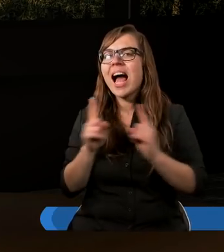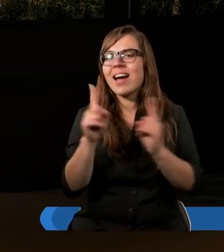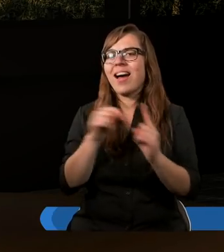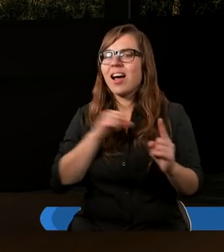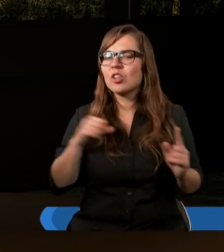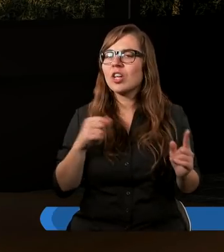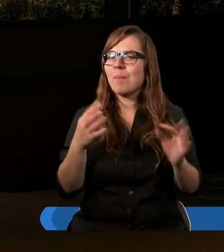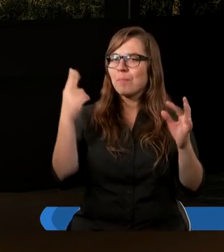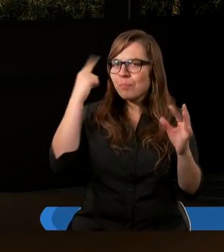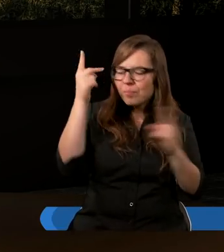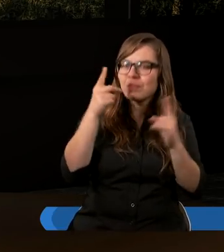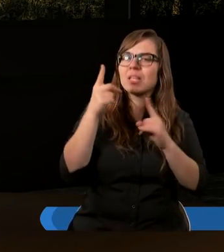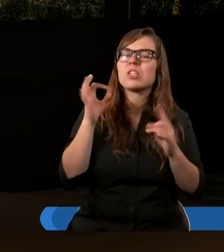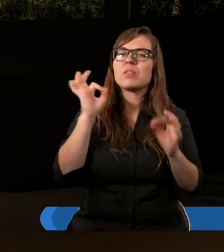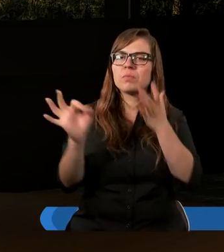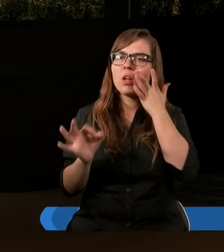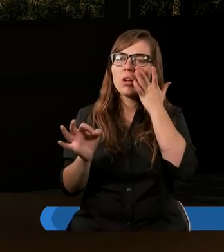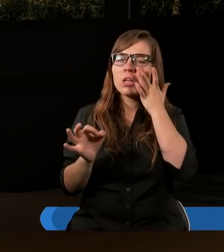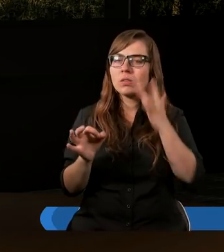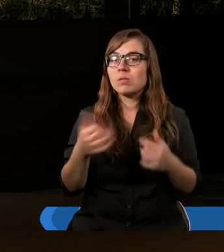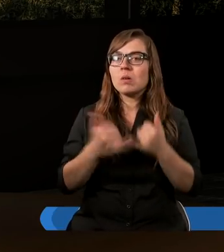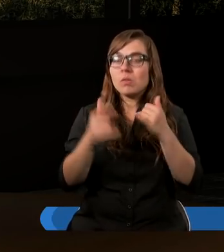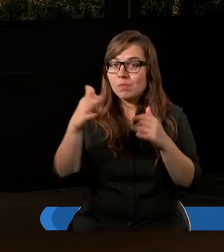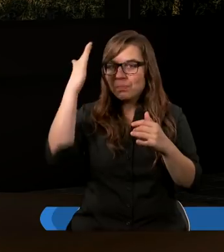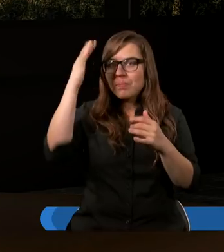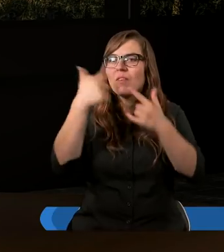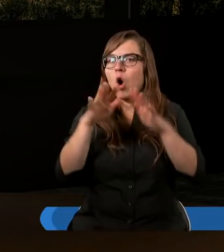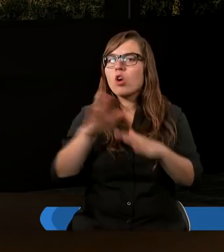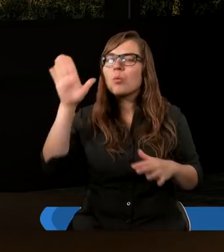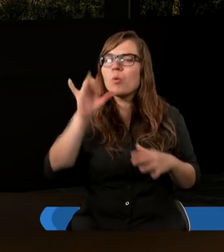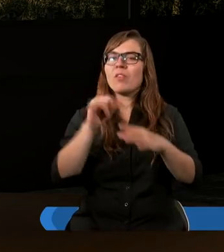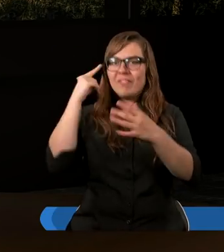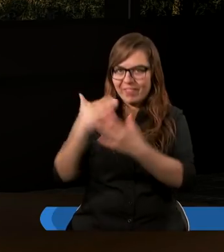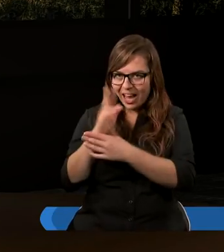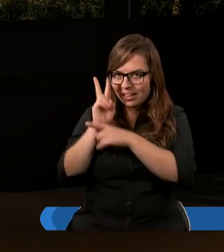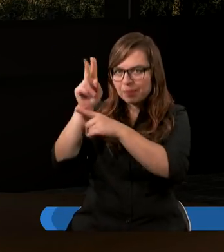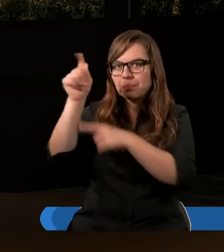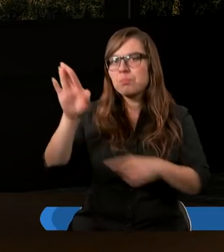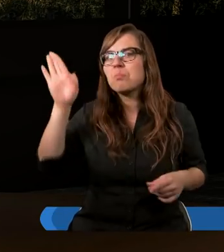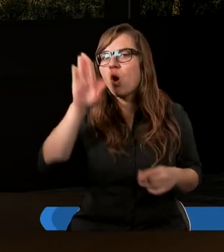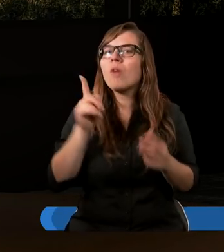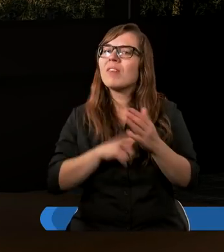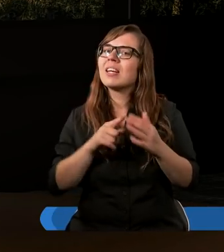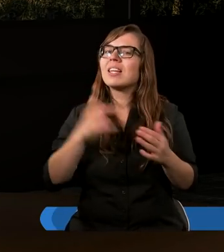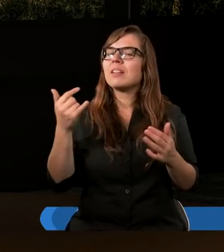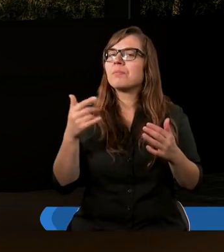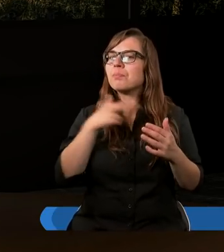jeżeli rzeczywiście jesteśmy kościołem Boża, bo jesteśmy wierni Bogu, to zawsze będzie gładko, wszystko